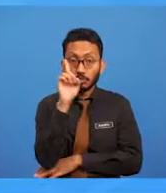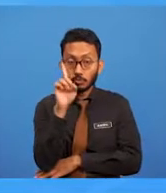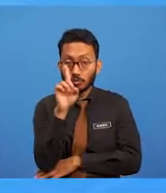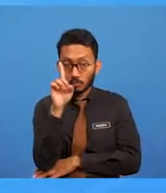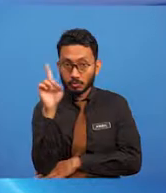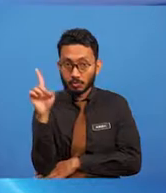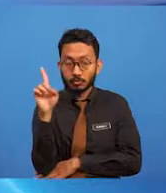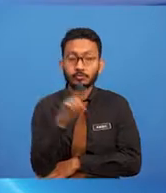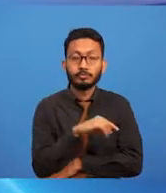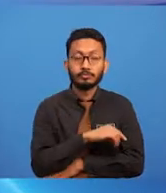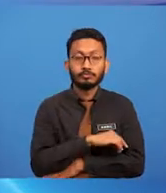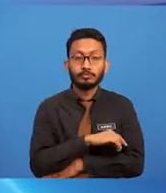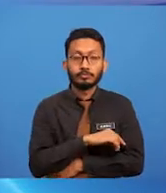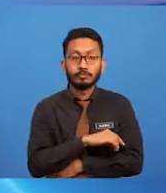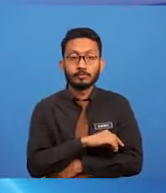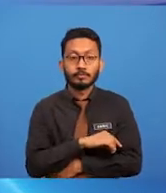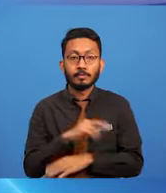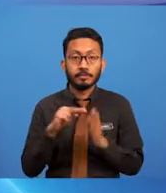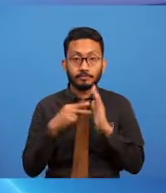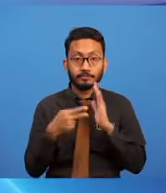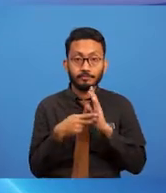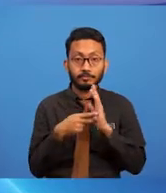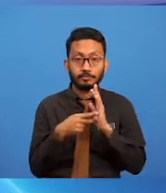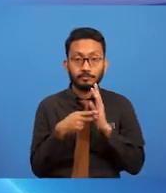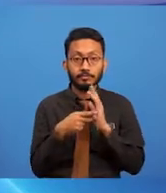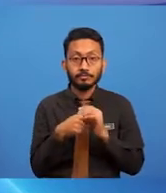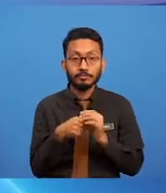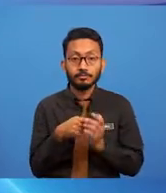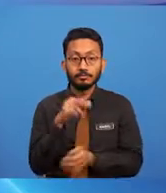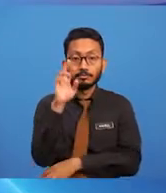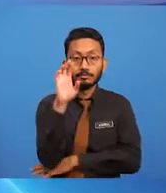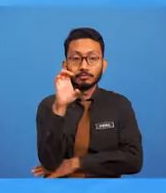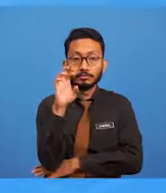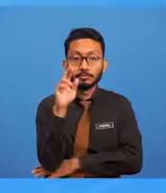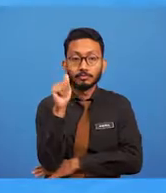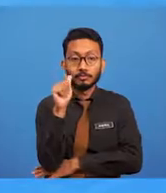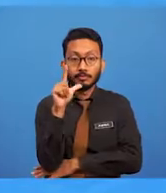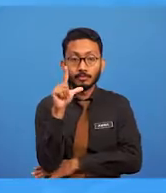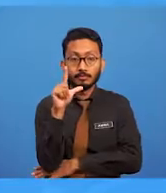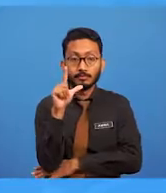Konsep lukisan yang pertama adalah realistik.